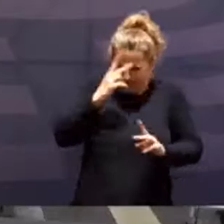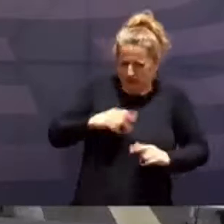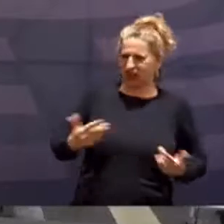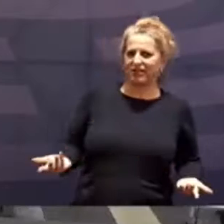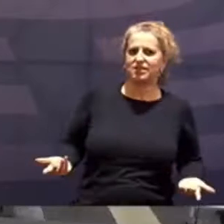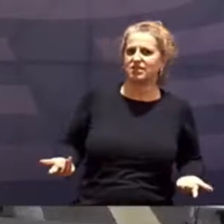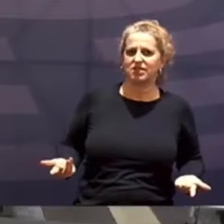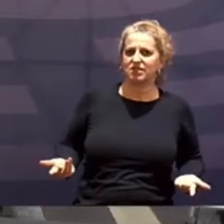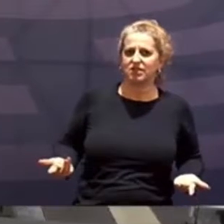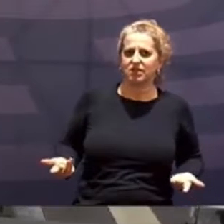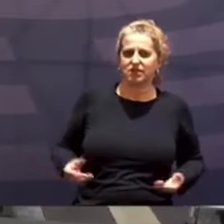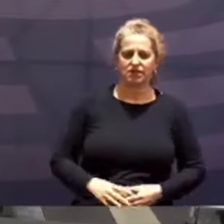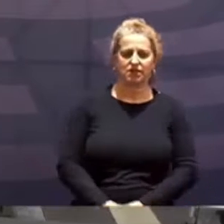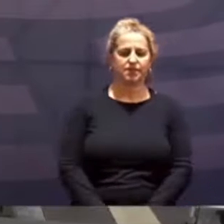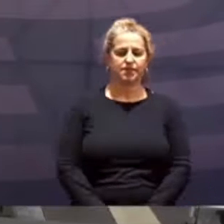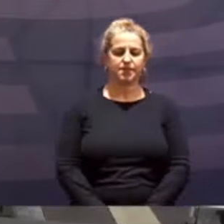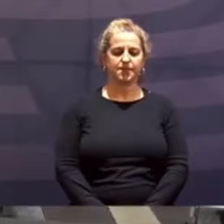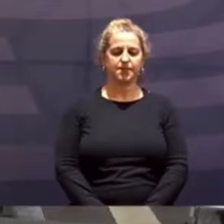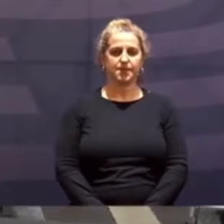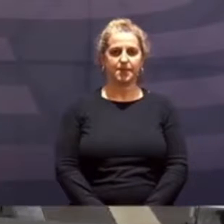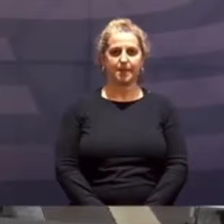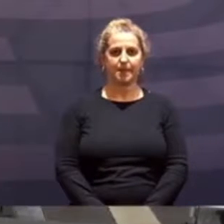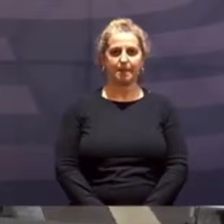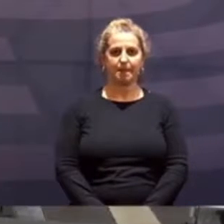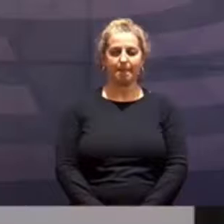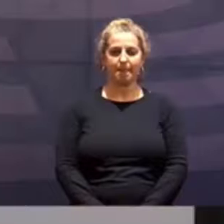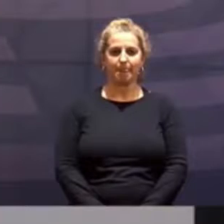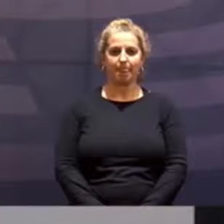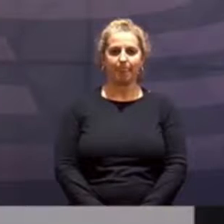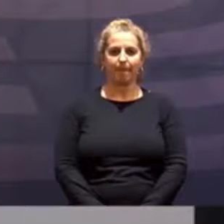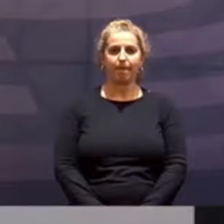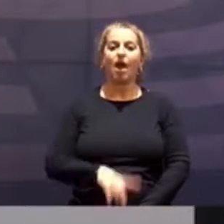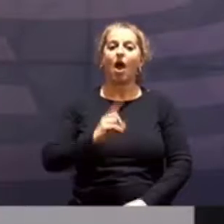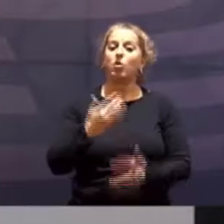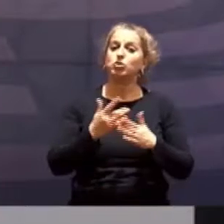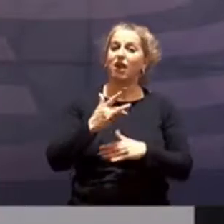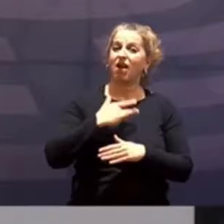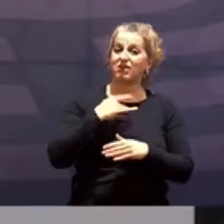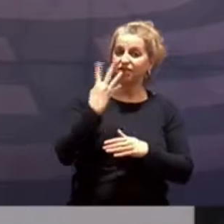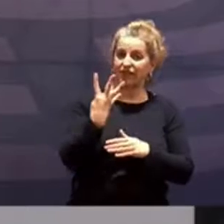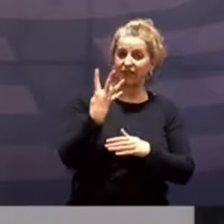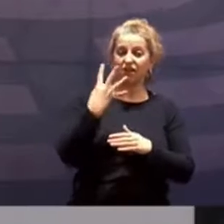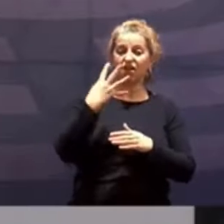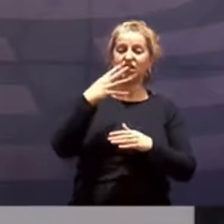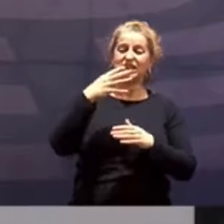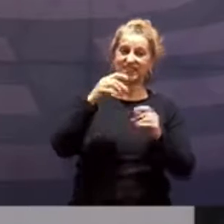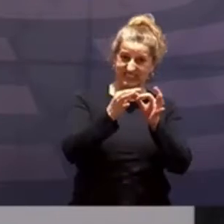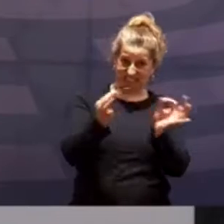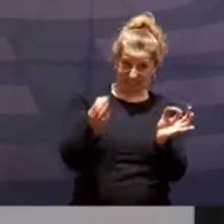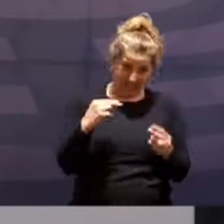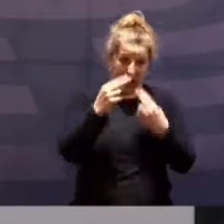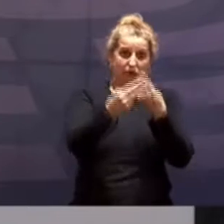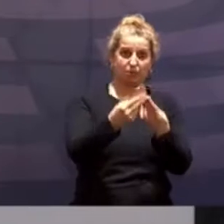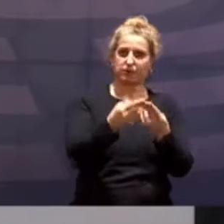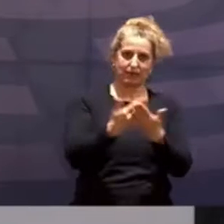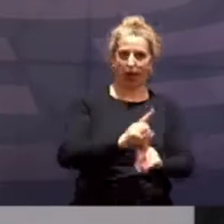Auch, dass es keine Anpassung der Hartz-IV-Regelsätze gibt oder es keine Regelungen